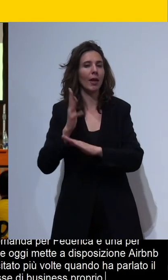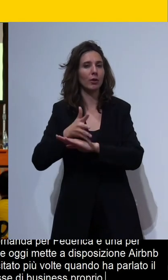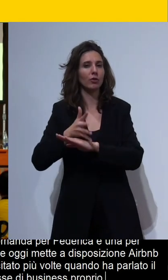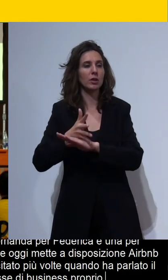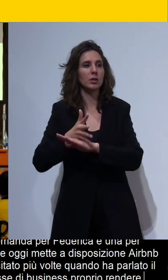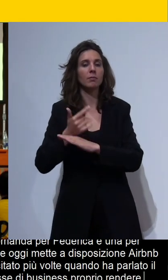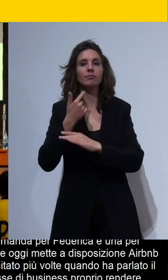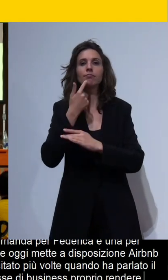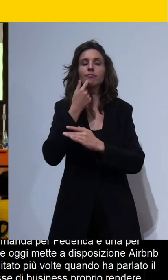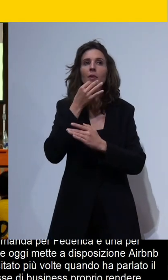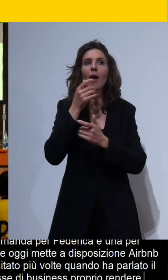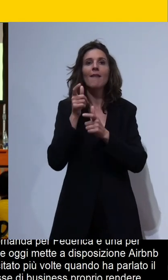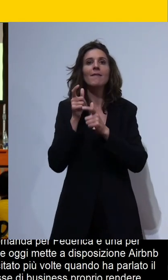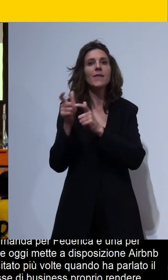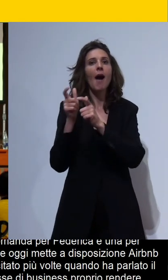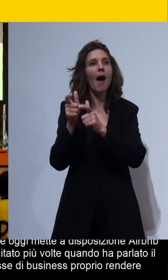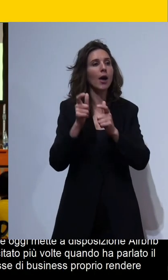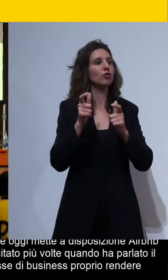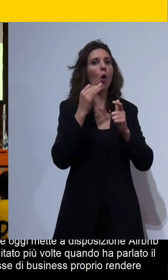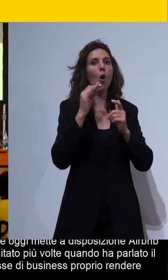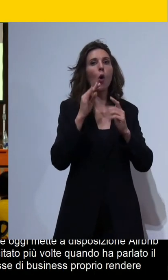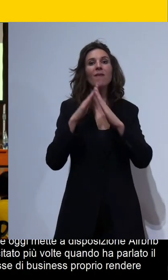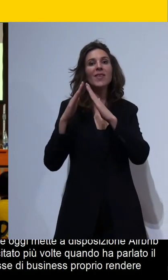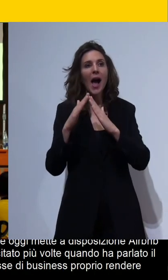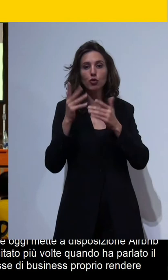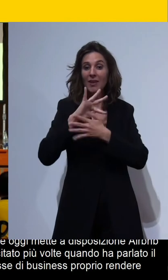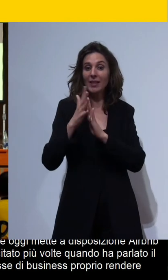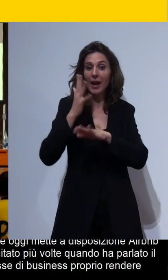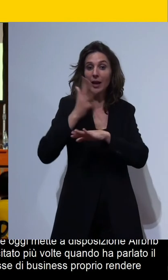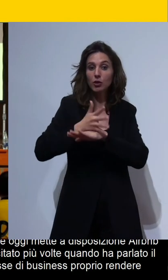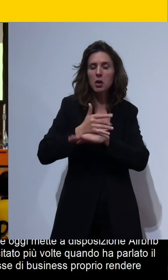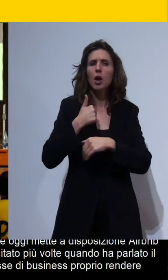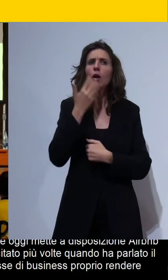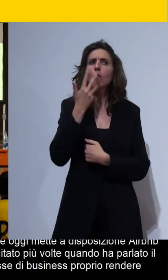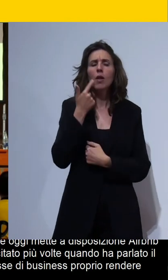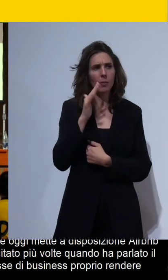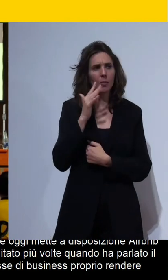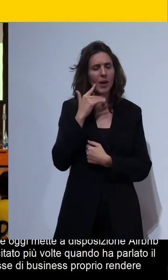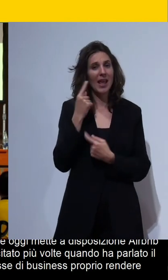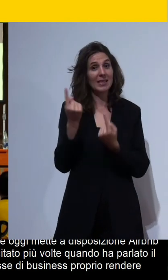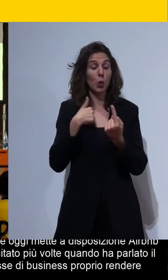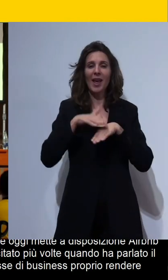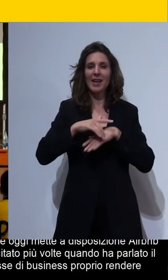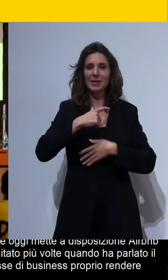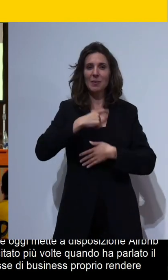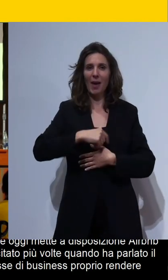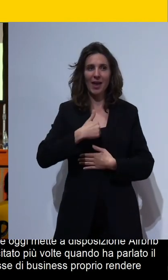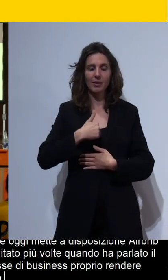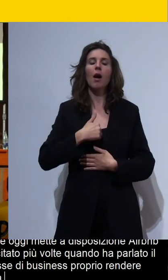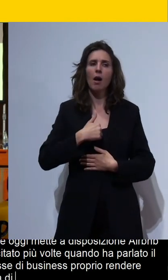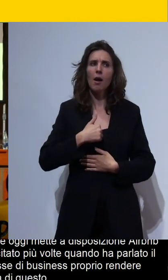viaggiare la mobilità e gli alloggi volevo sapere se tu da esperta un po' di questo settore qualche dato in merito cioè